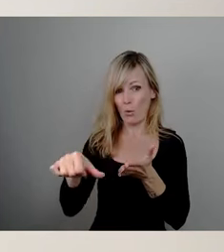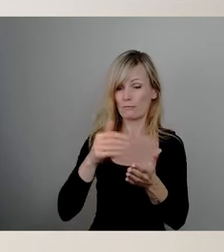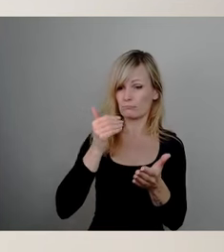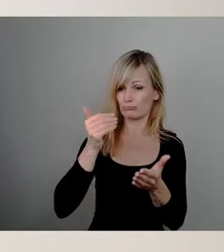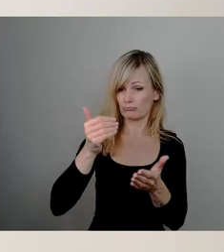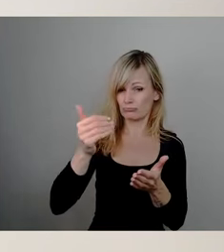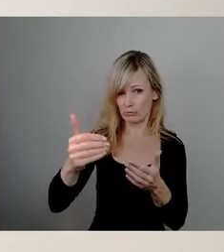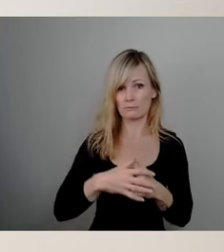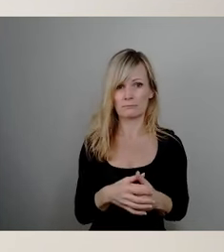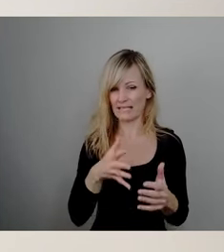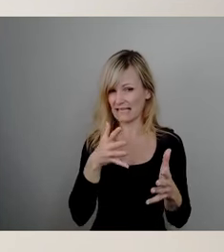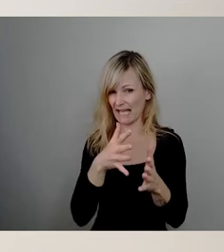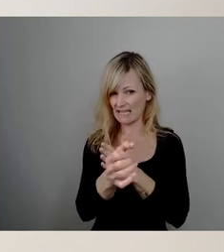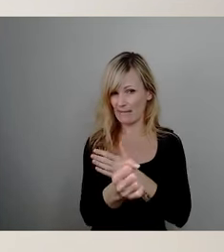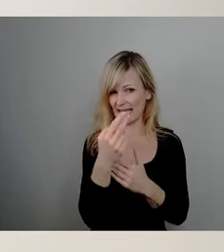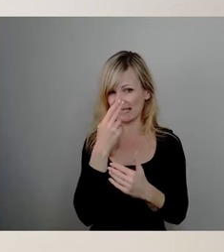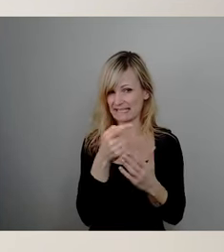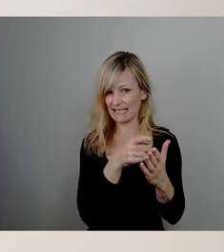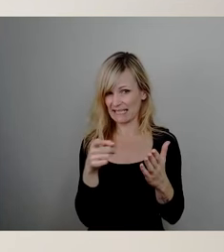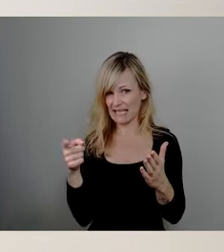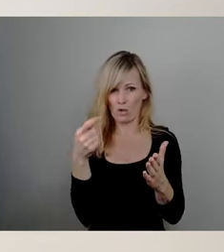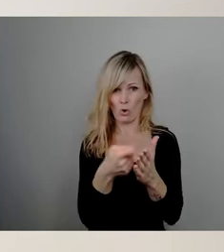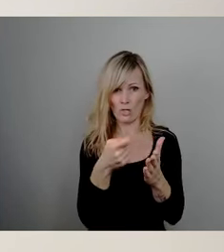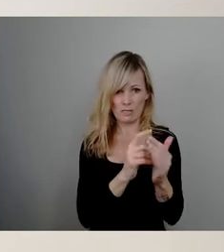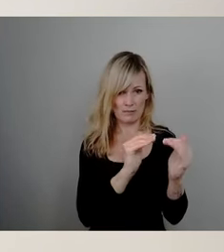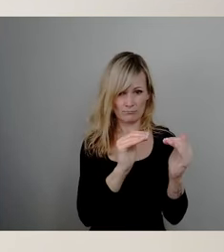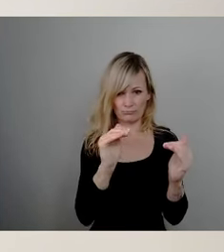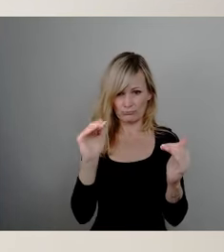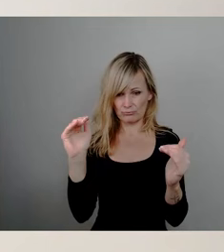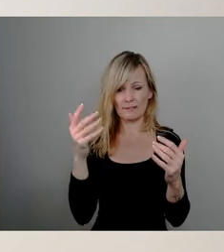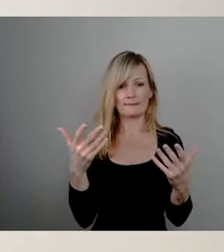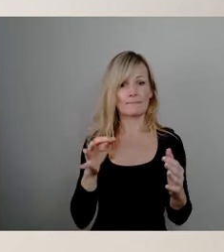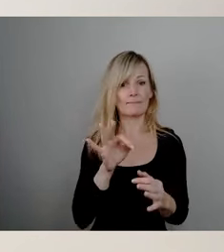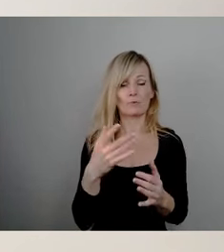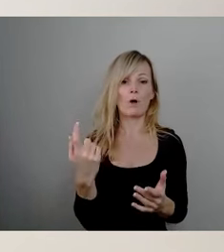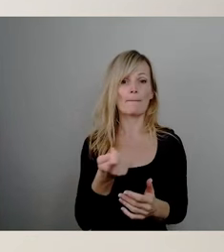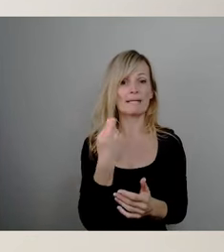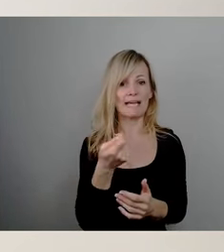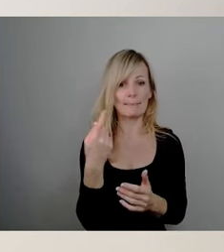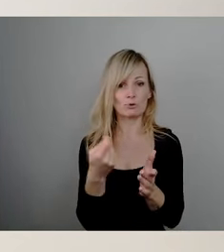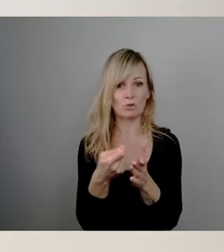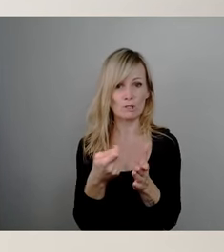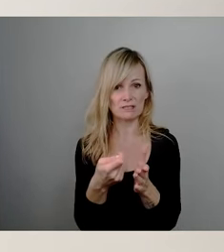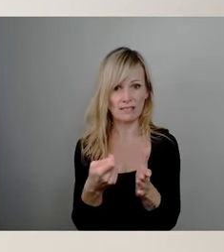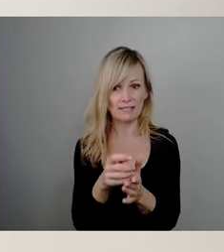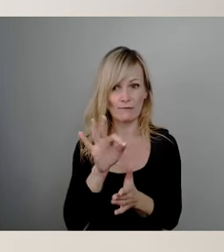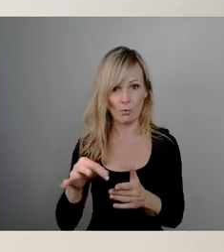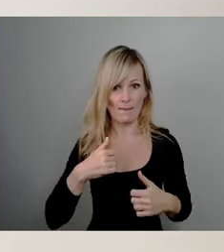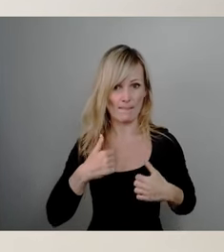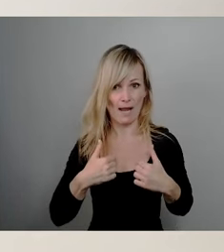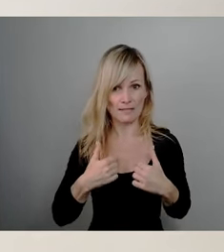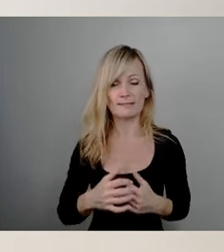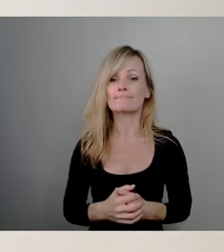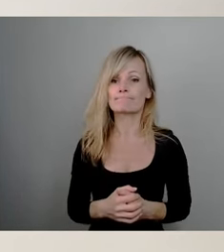transparent nachvollziehbar die Betreibungskosten für das Bad und deshalb war die Maßgabe, wenn wir den